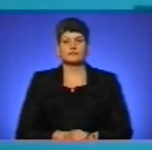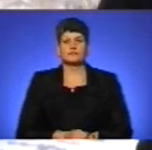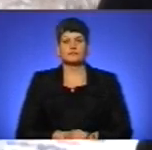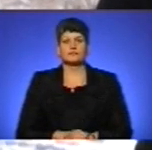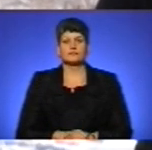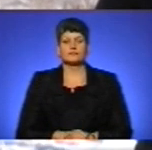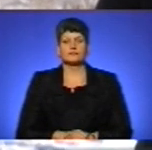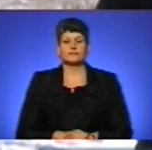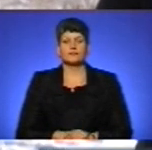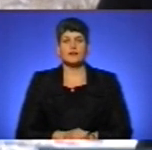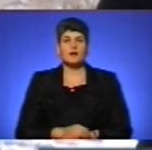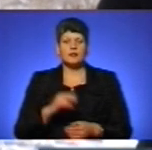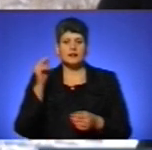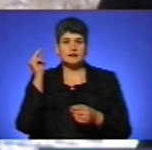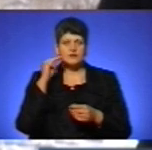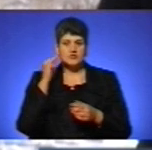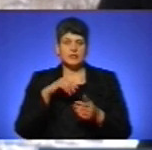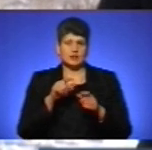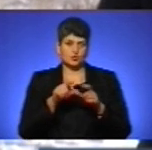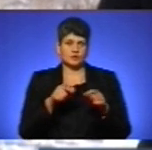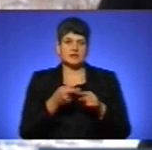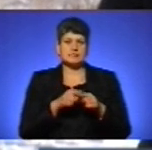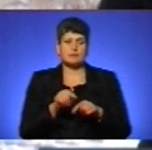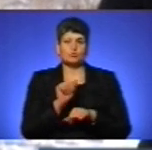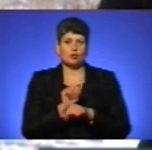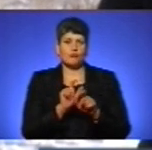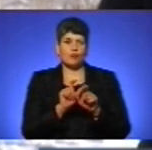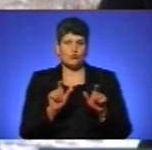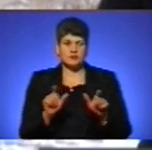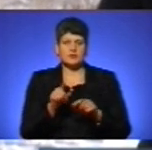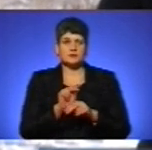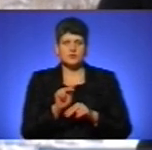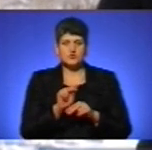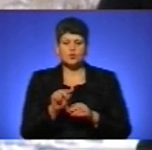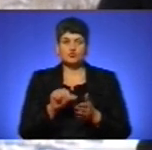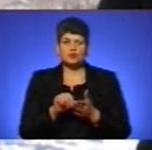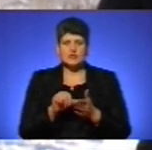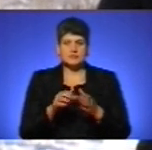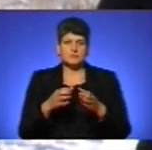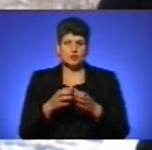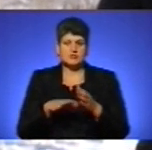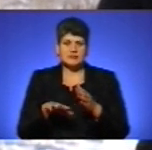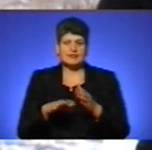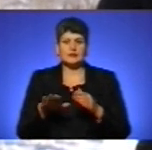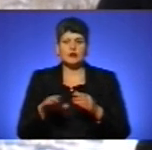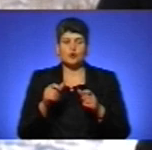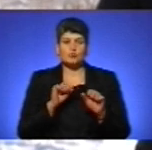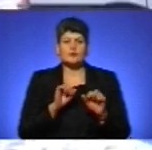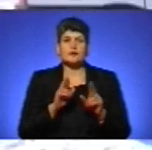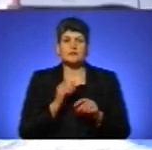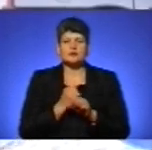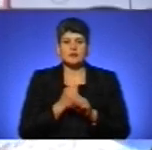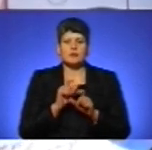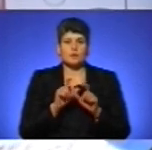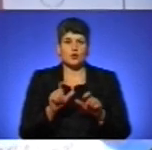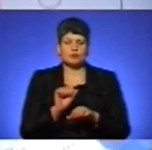Ця навчальна точка називається блокпост. Нані інструктор з позиненим пілот навчає учасників підрозділів територіальної оборони, як працювати на блокпостах.